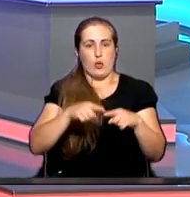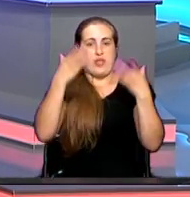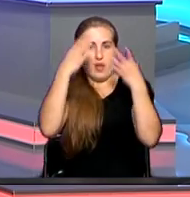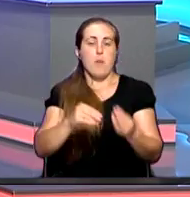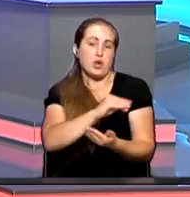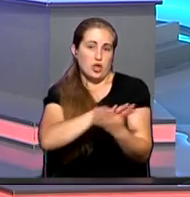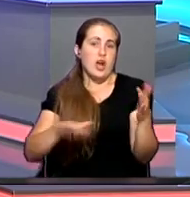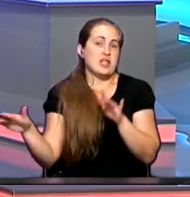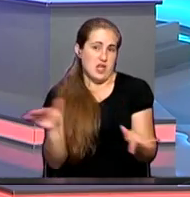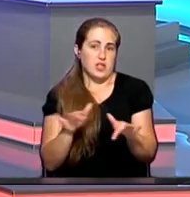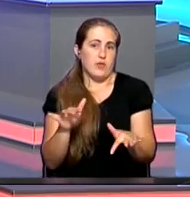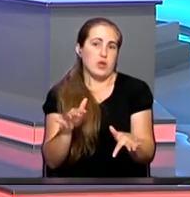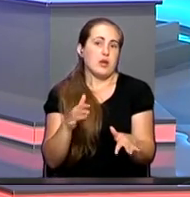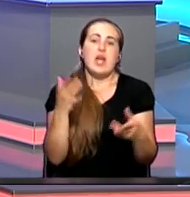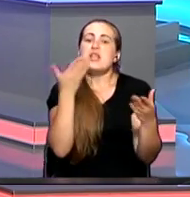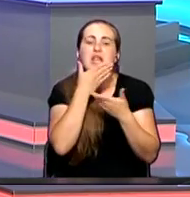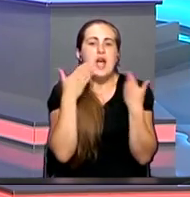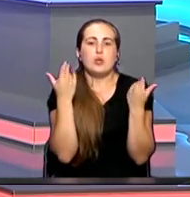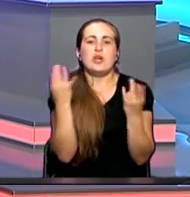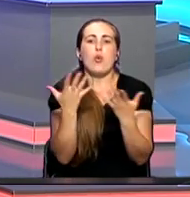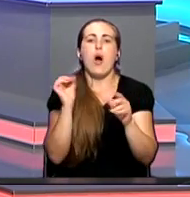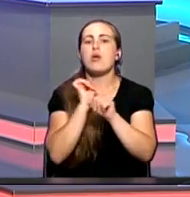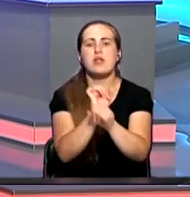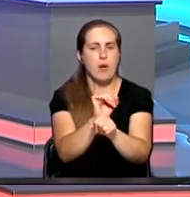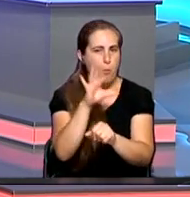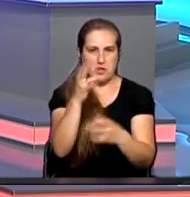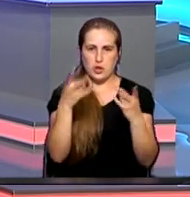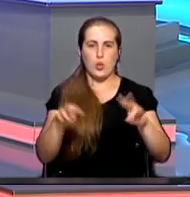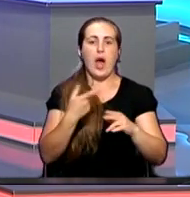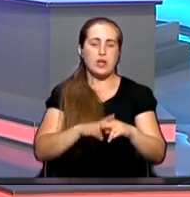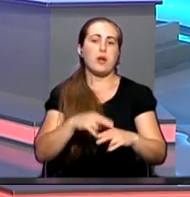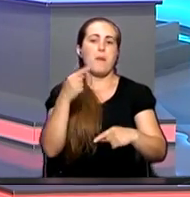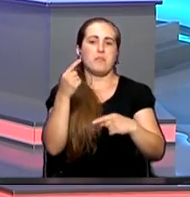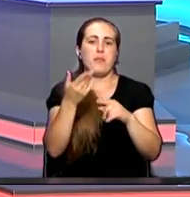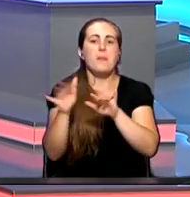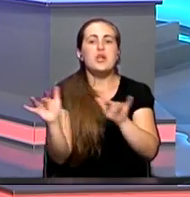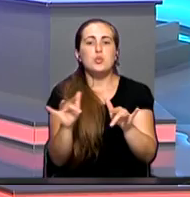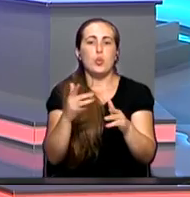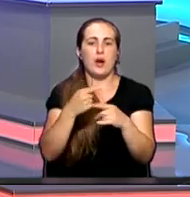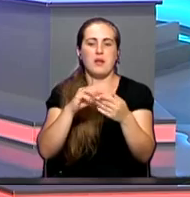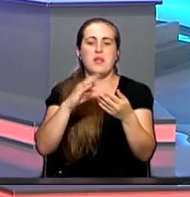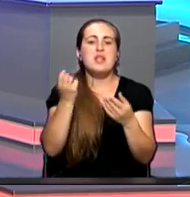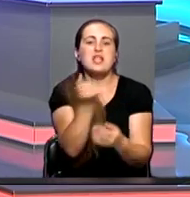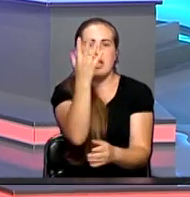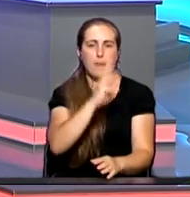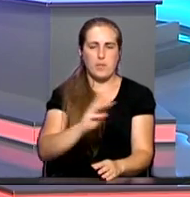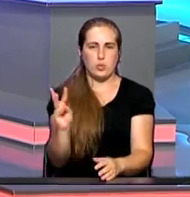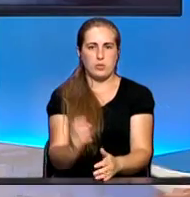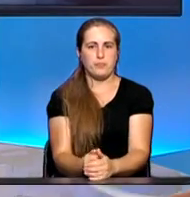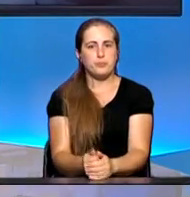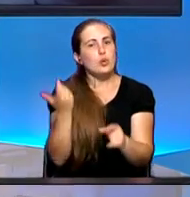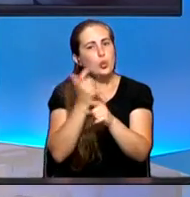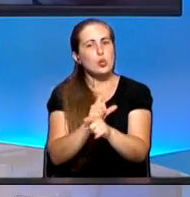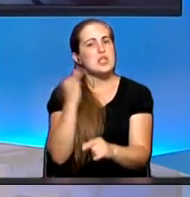продолжает действовать, есть нет никакой необходимости приостанавливать. Эта процедура занимает несколько минут. Очень